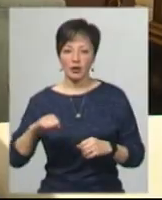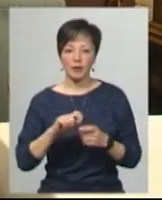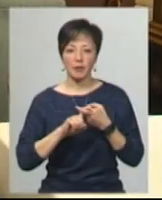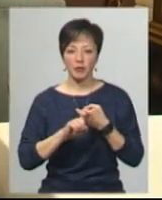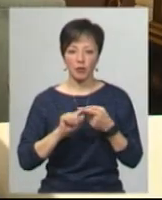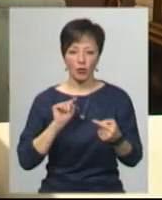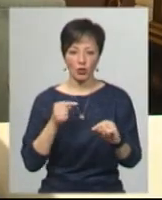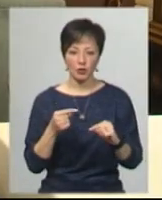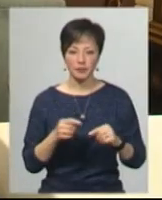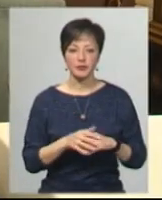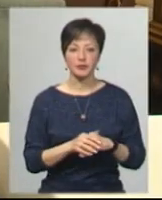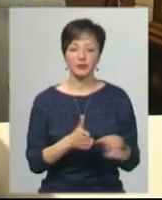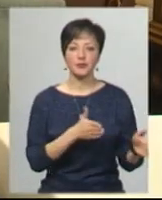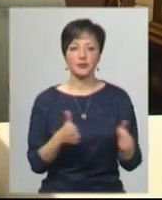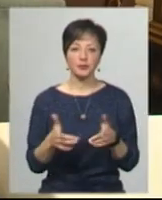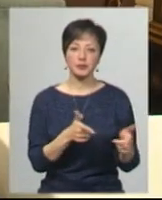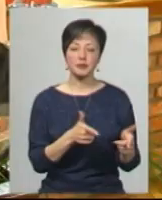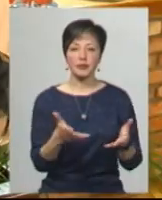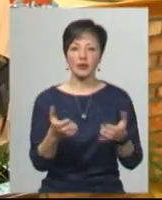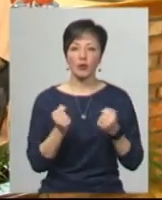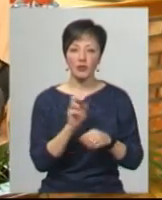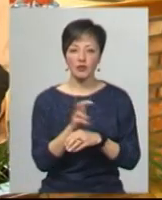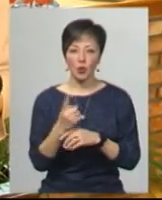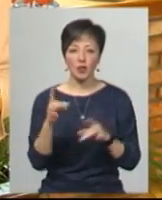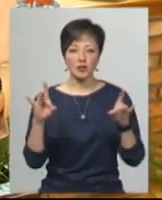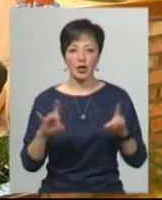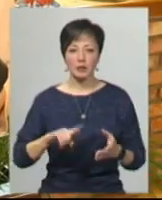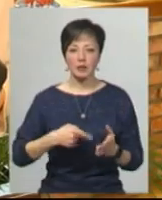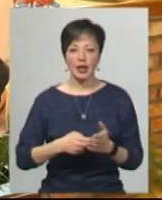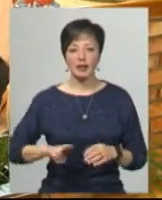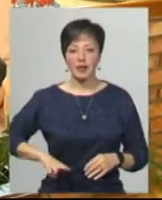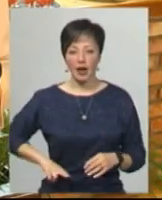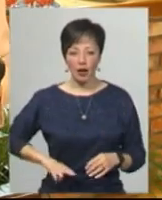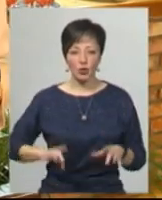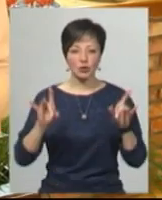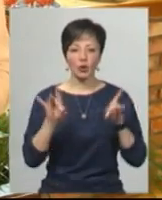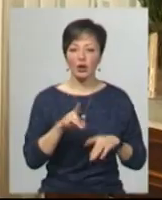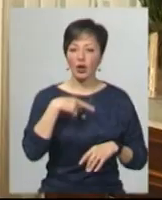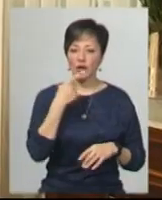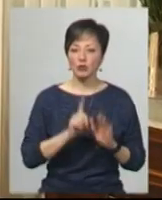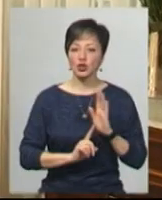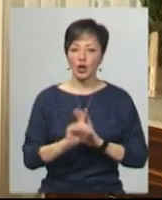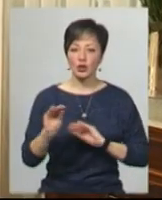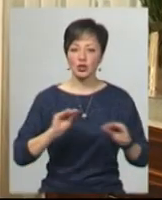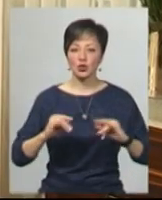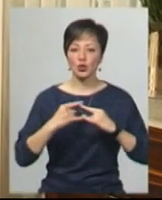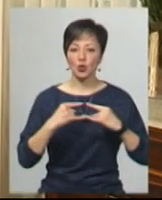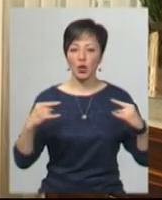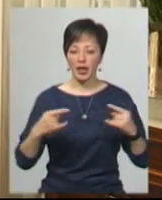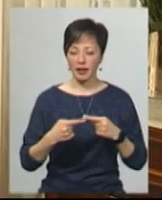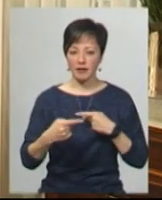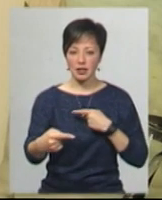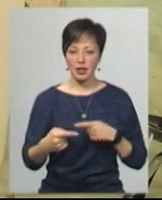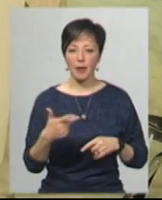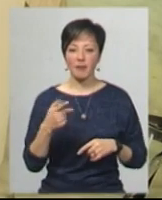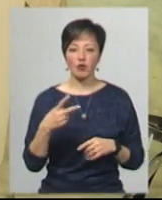засобом. Готуються до приємів відвідувачів в одному з ресторанів міста. Директорка ресторану Алла Козлова каже, починають розставляти столи у закладі на відстані